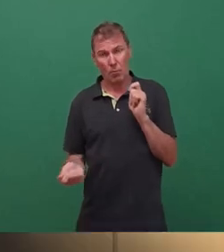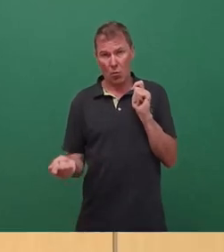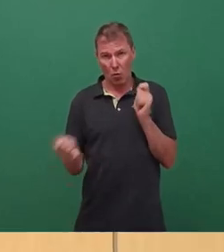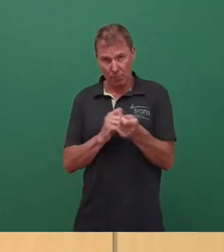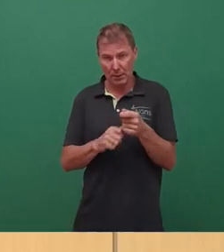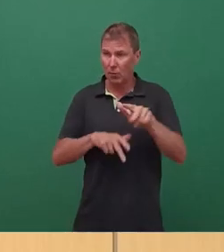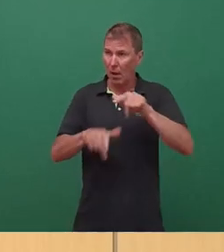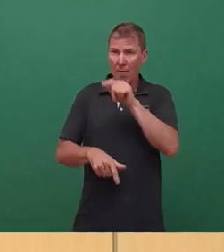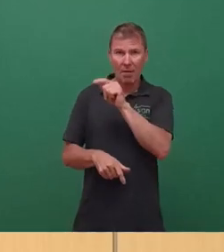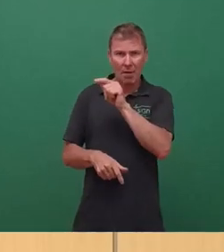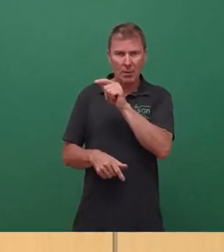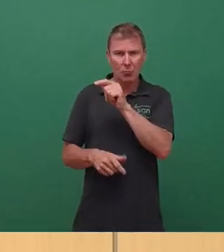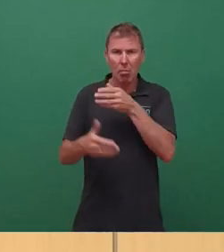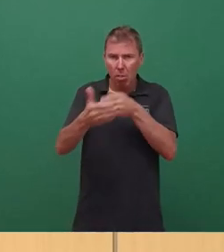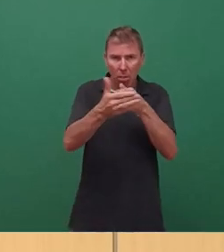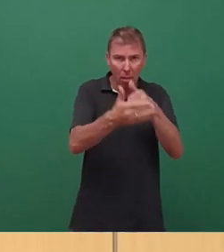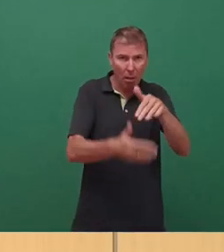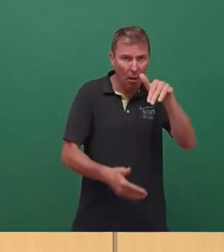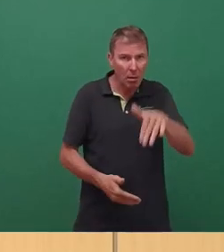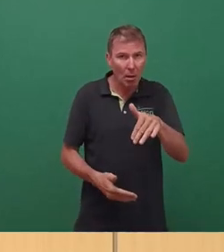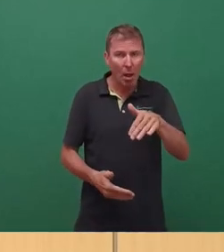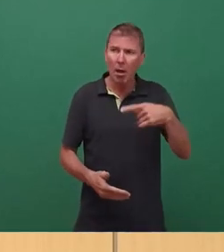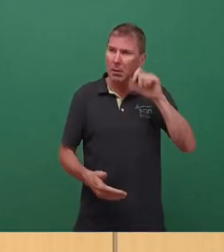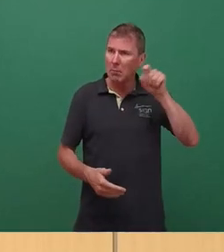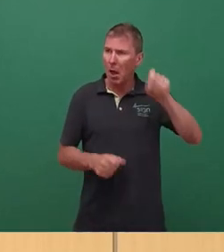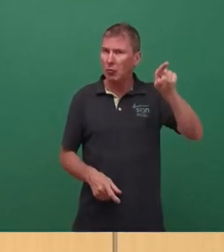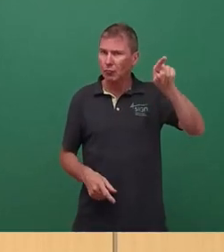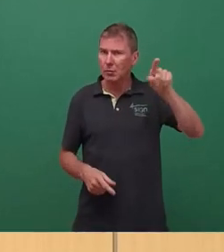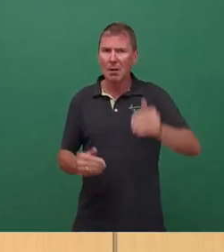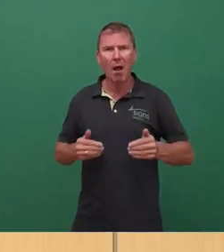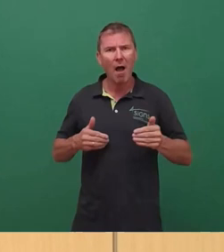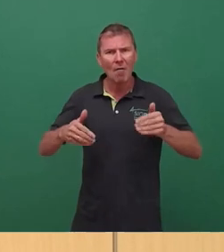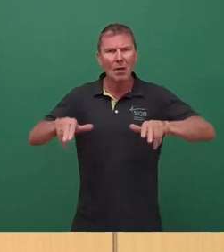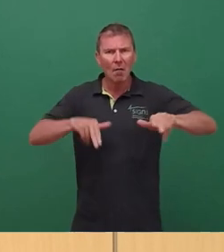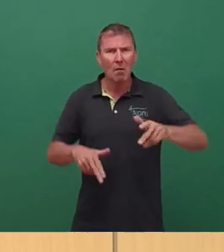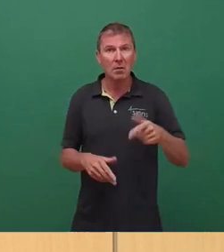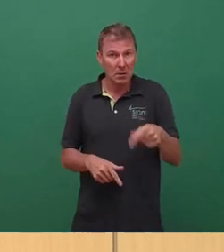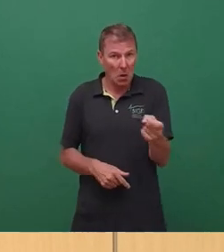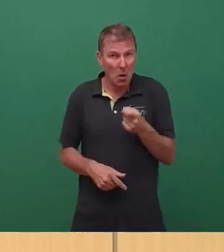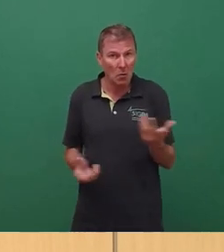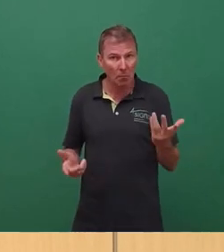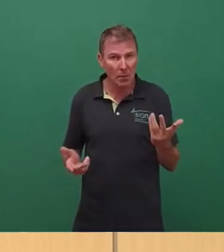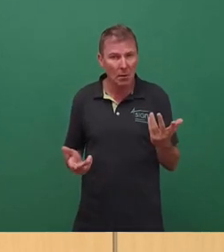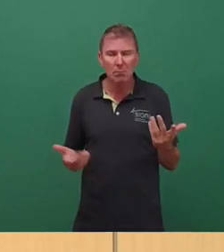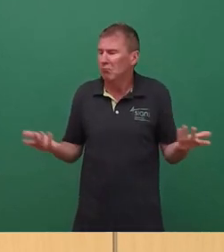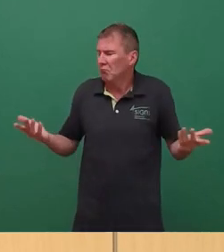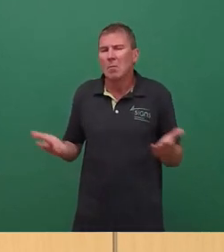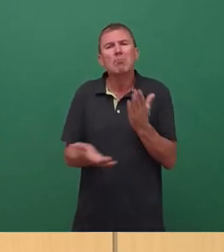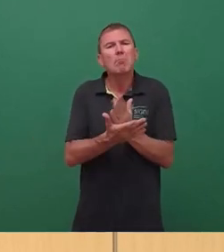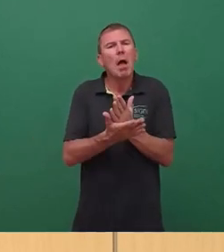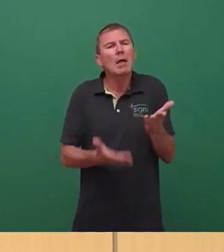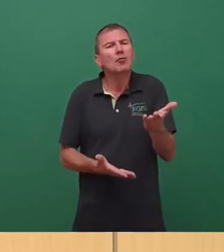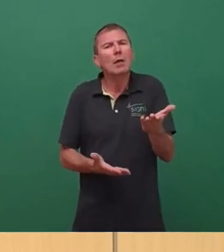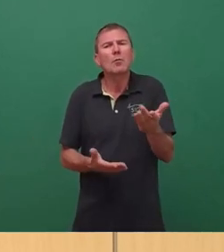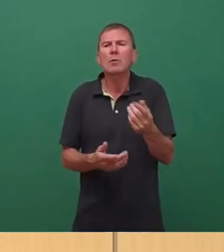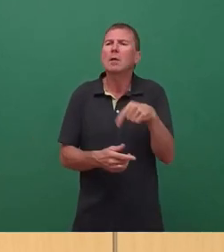möglicherweise Hindernisse durch den Denkmalschutz oder Verzögerungen im Verfahren zu erwarten sind. Auch diese Frage ist mit der Entscheidung und mit Blick auf die